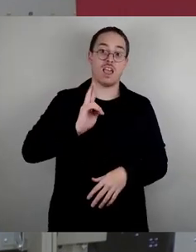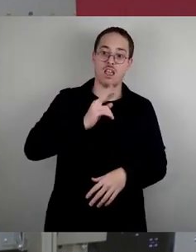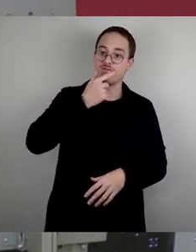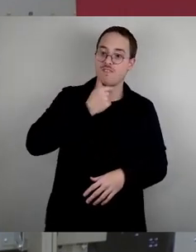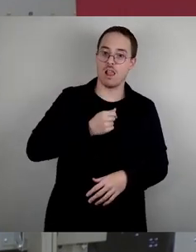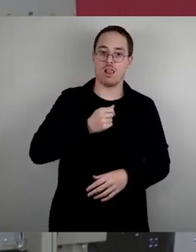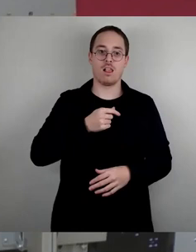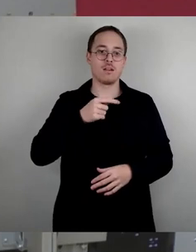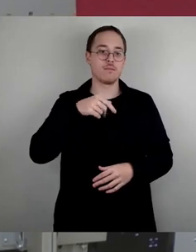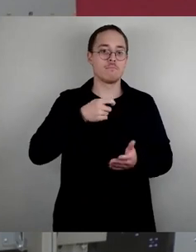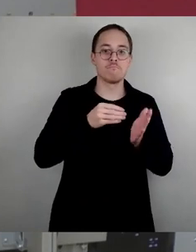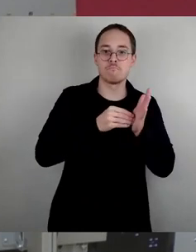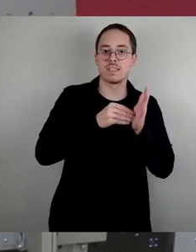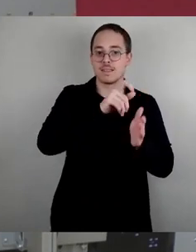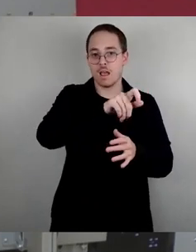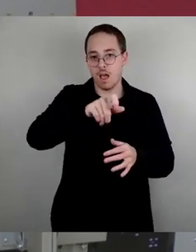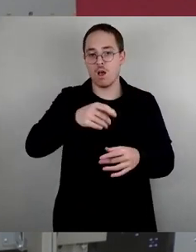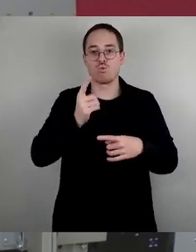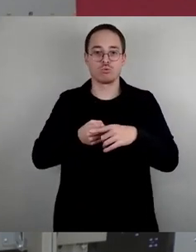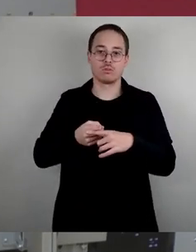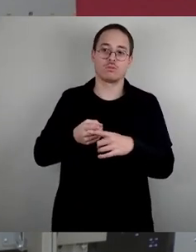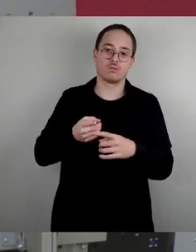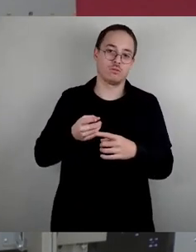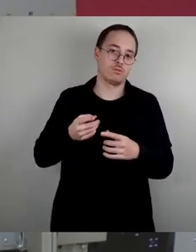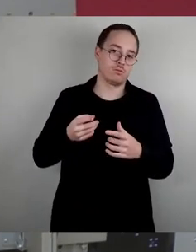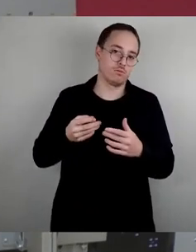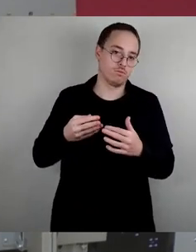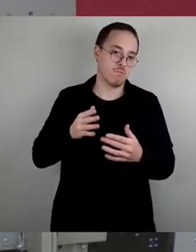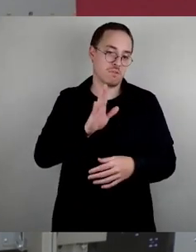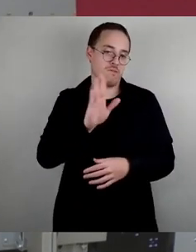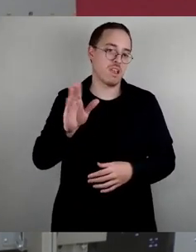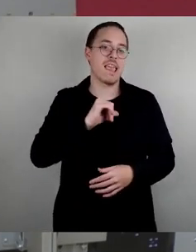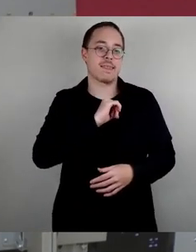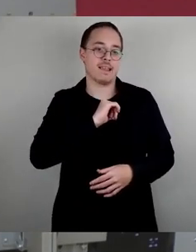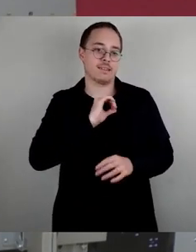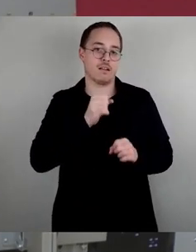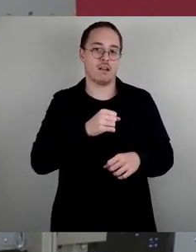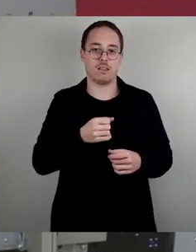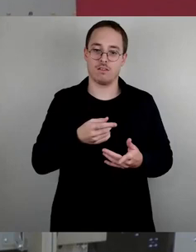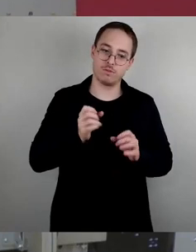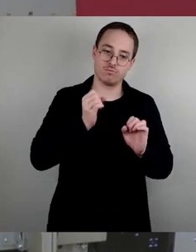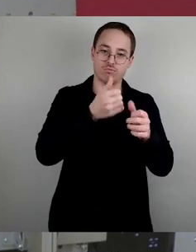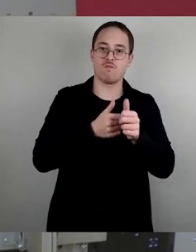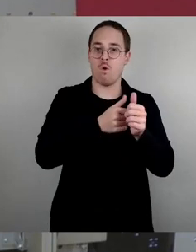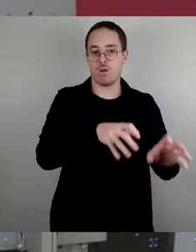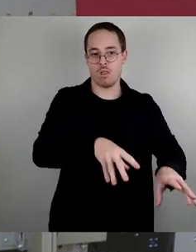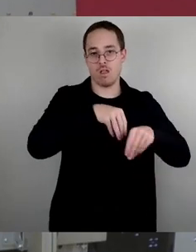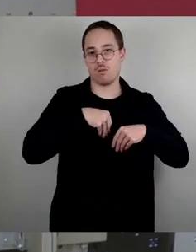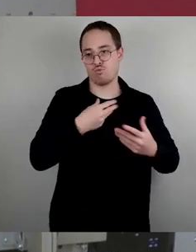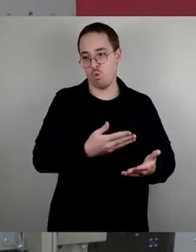fällt auch nicht vom Himmel. Ich will nochmal darauf hinweisen,